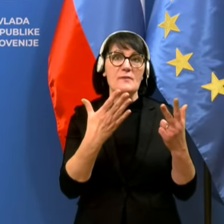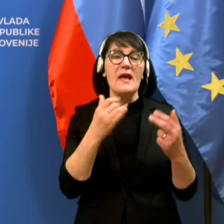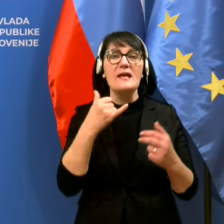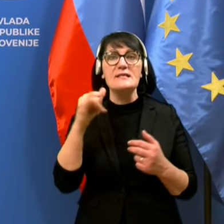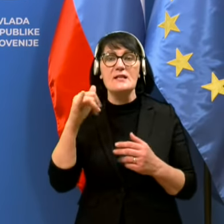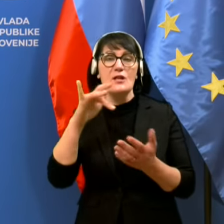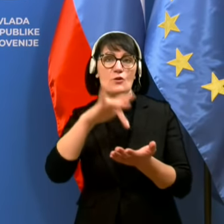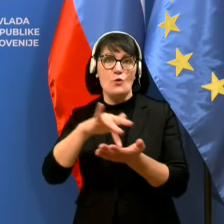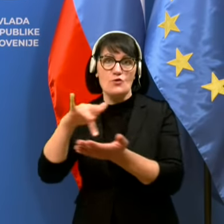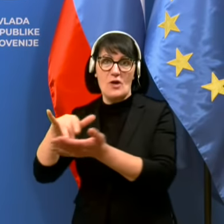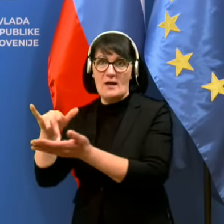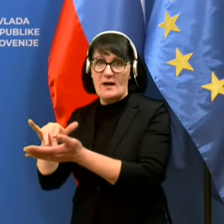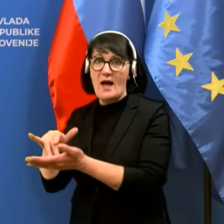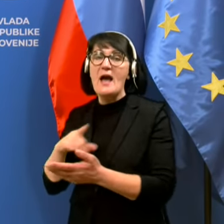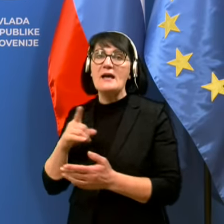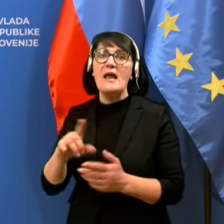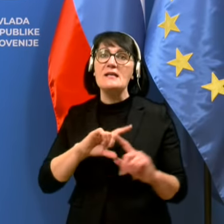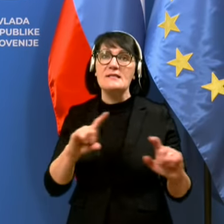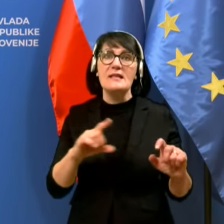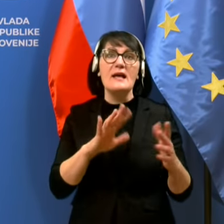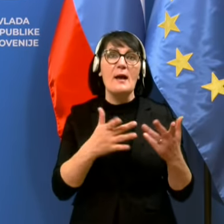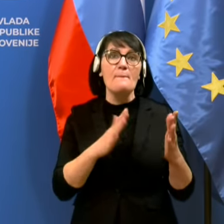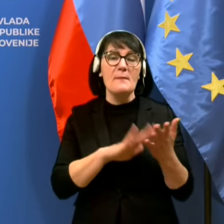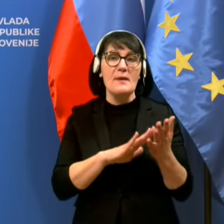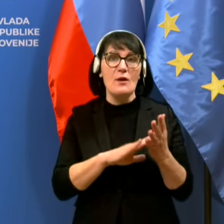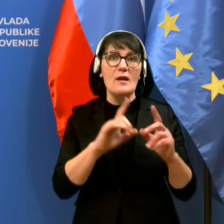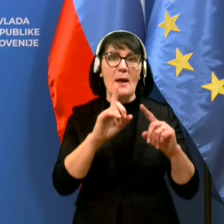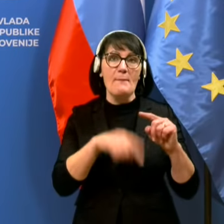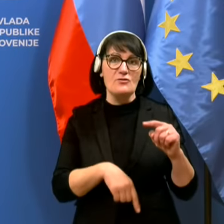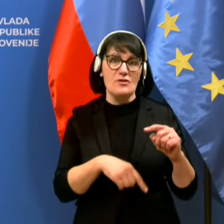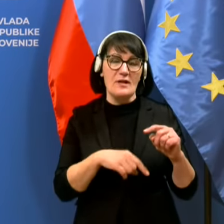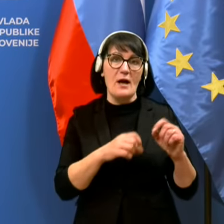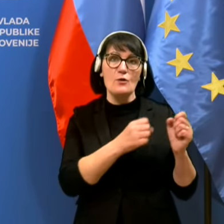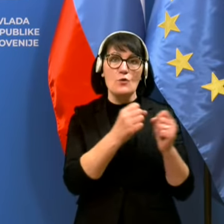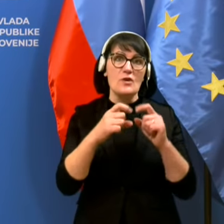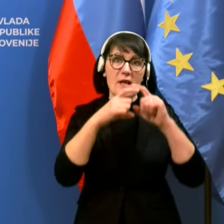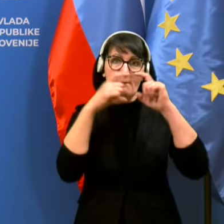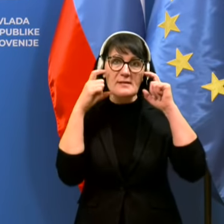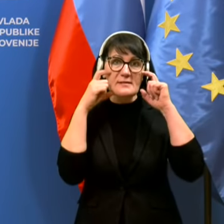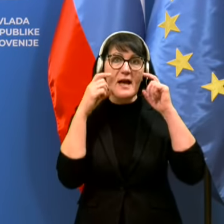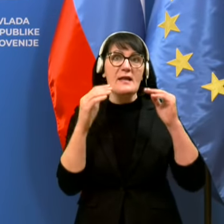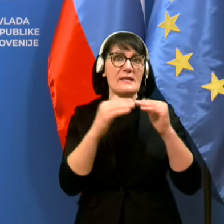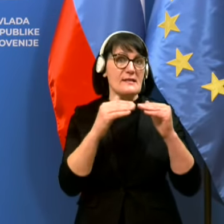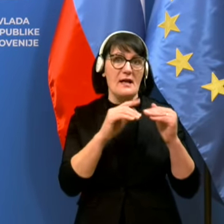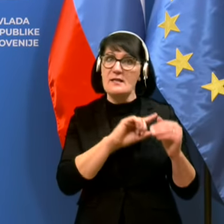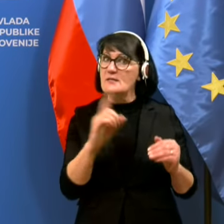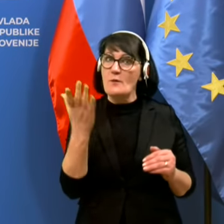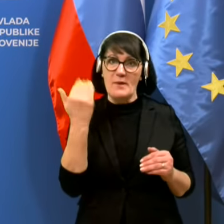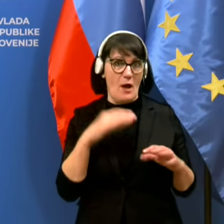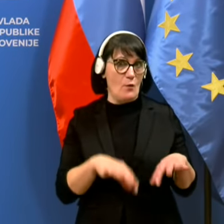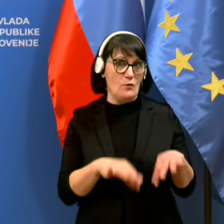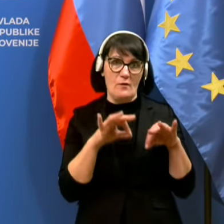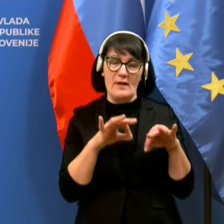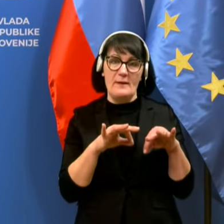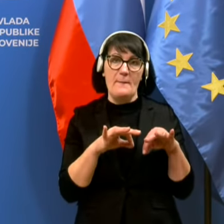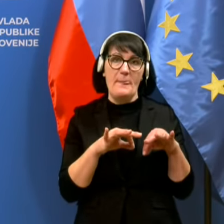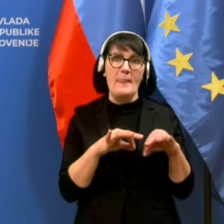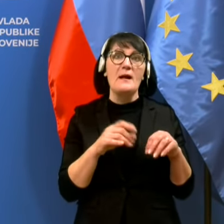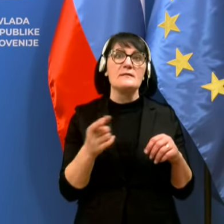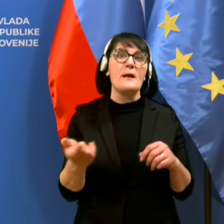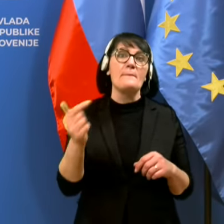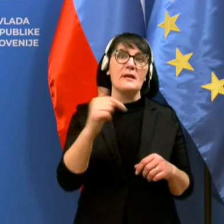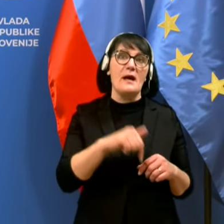točkah, kjer razen nekaj primerov nepravilnega nošanja zaščitnih mask neizkladnosti niso bile ugotovljene. Za